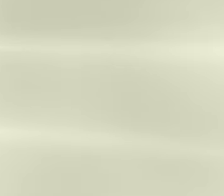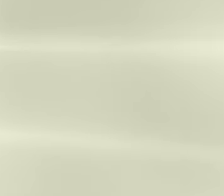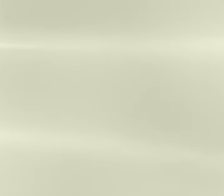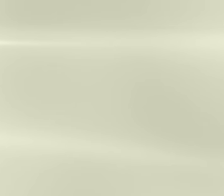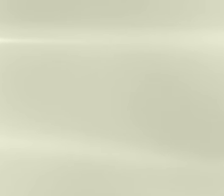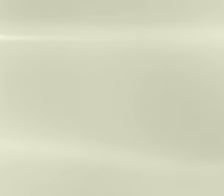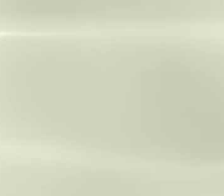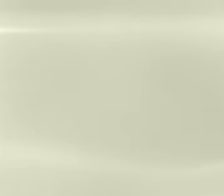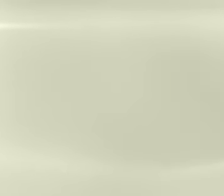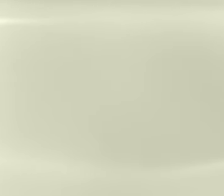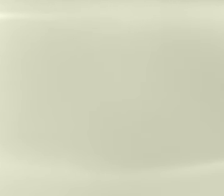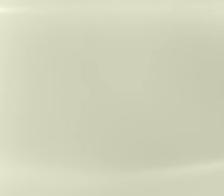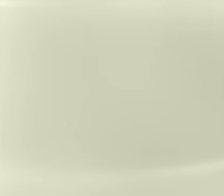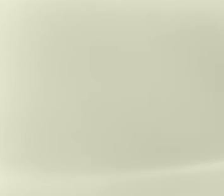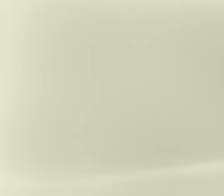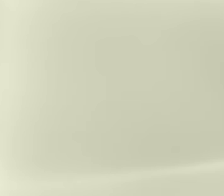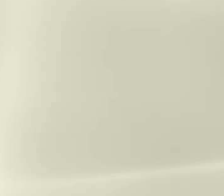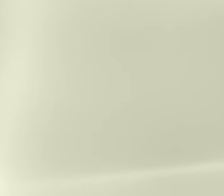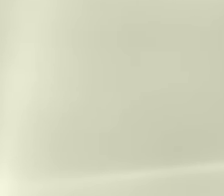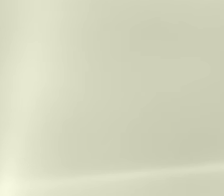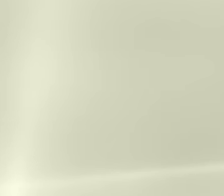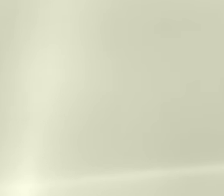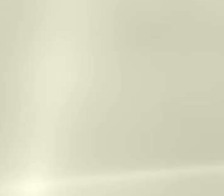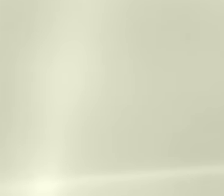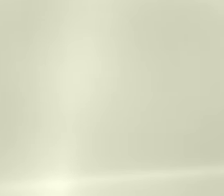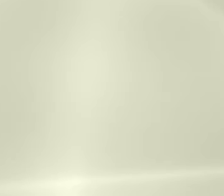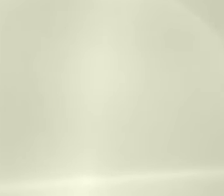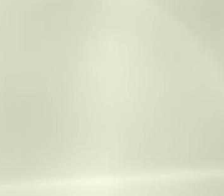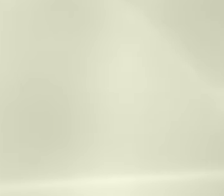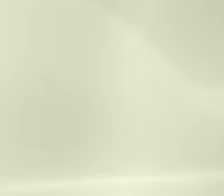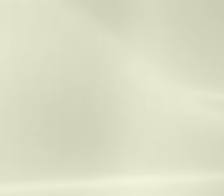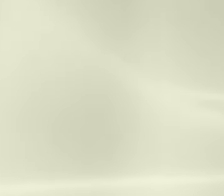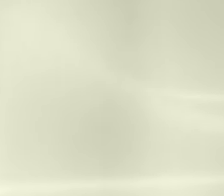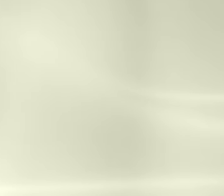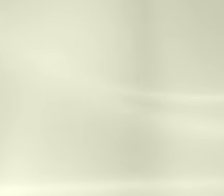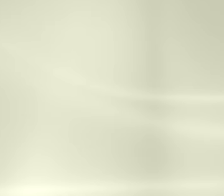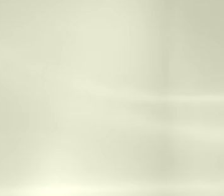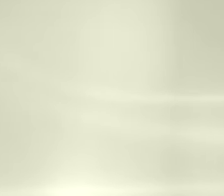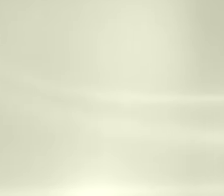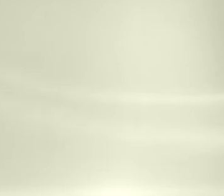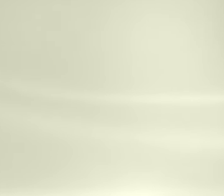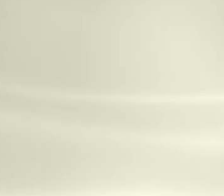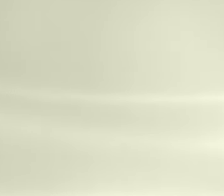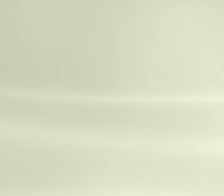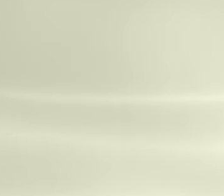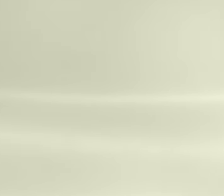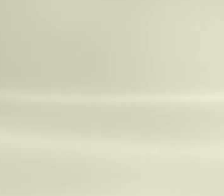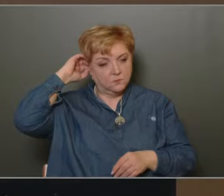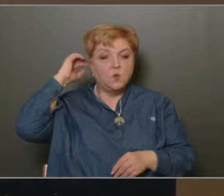Képviselőtestület, 21 egyhangon, tudomásul veszel a 2023. évi iskoladvar pályázatfejlesztésének